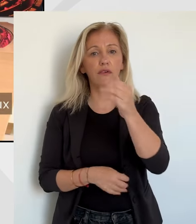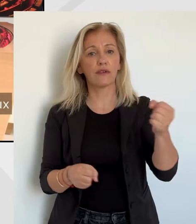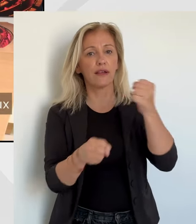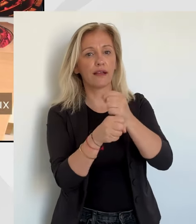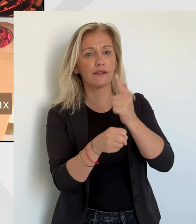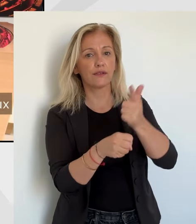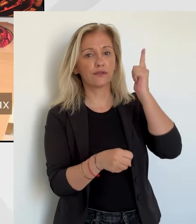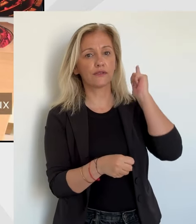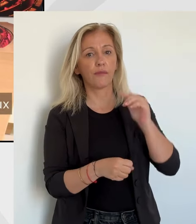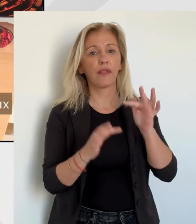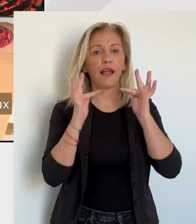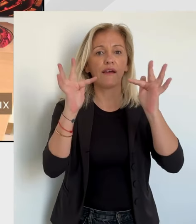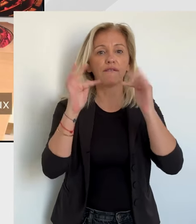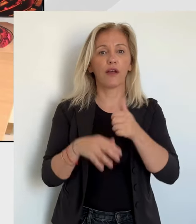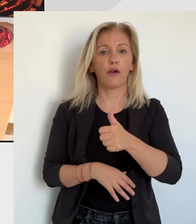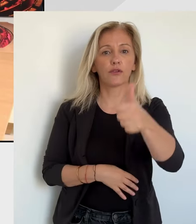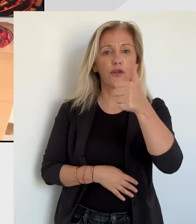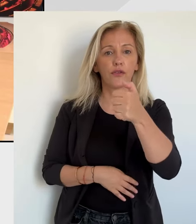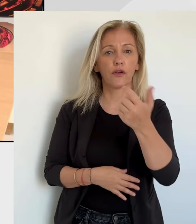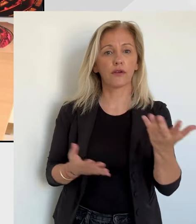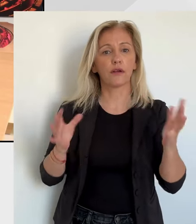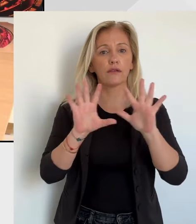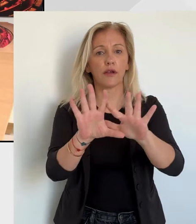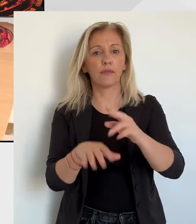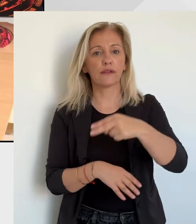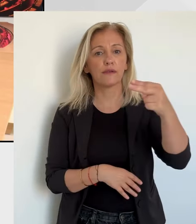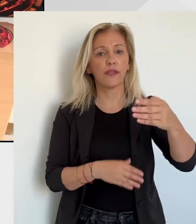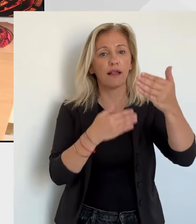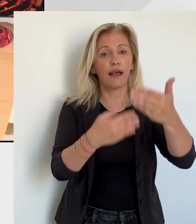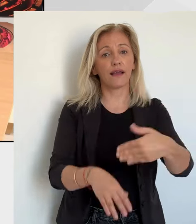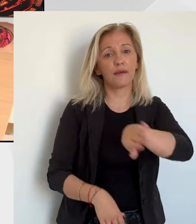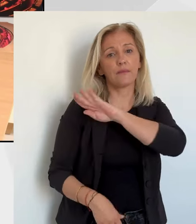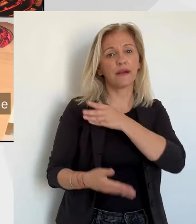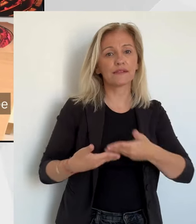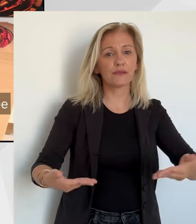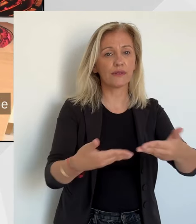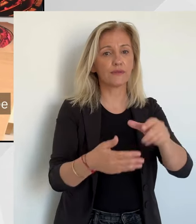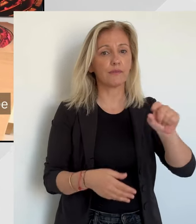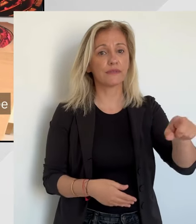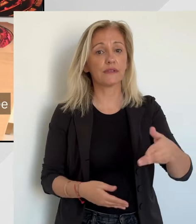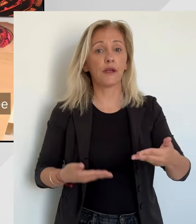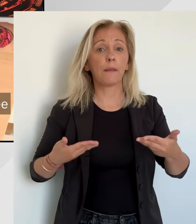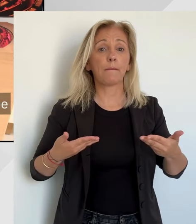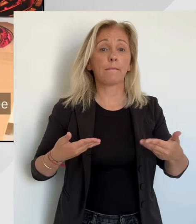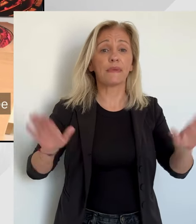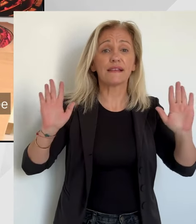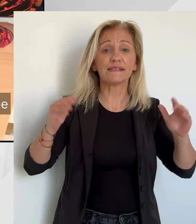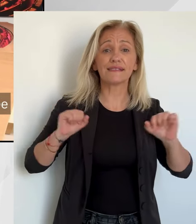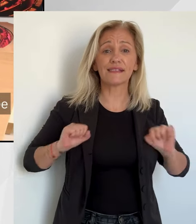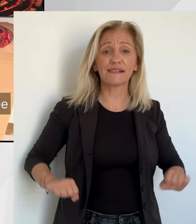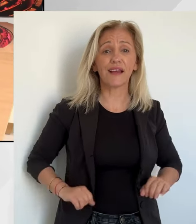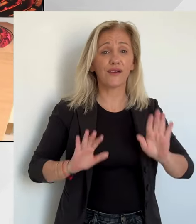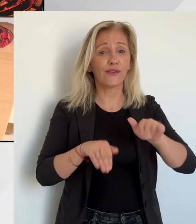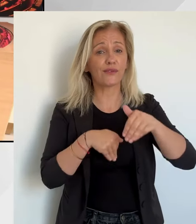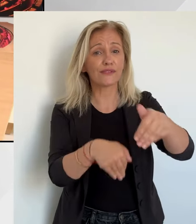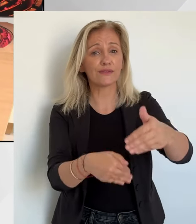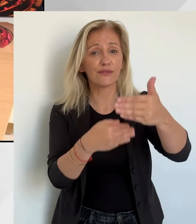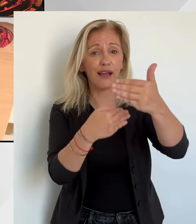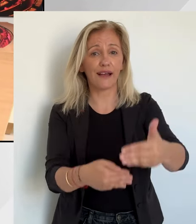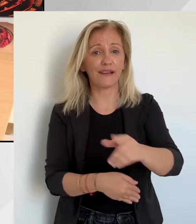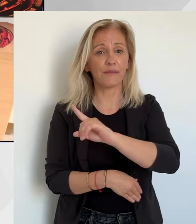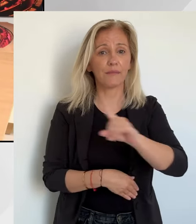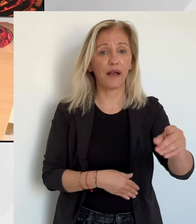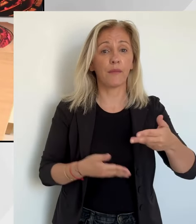institutionnelle engagé il y a deux ans entre la Corse et Paris ? En tous les cas, par la force des choses, la commission spécifiquement dédiée à la Corse, à l'Assemblée